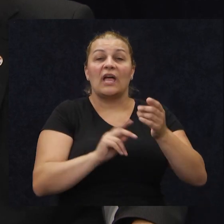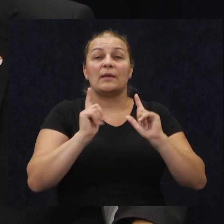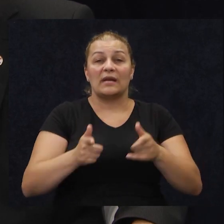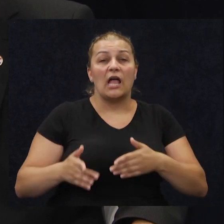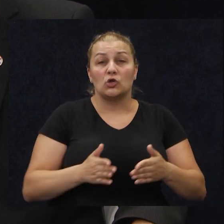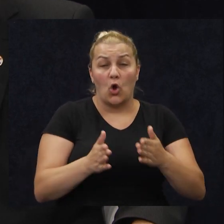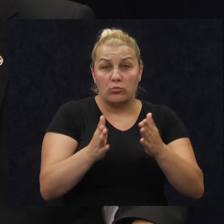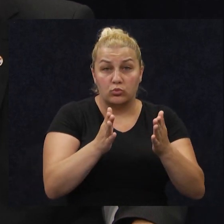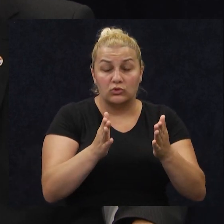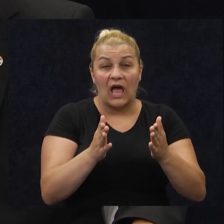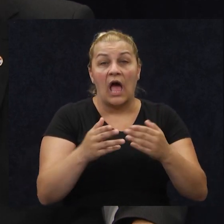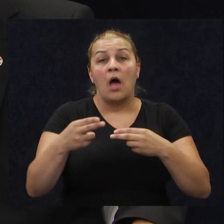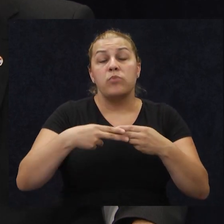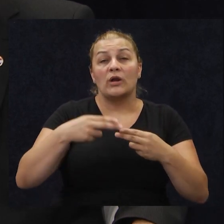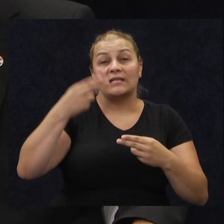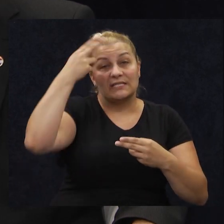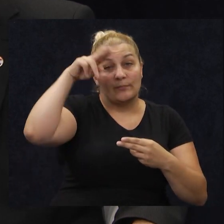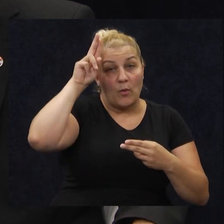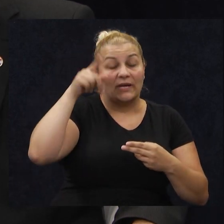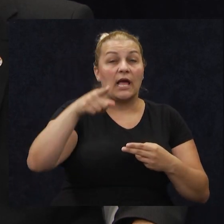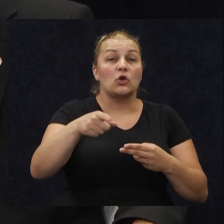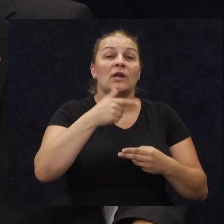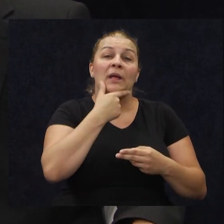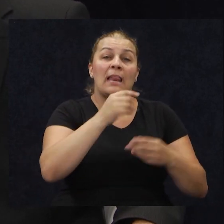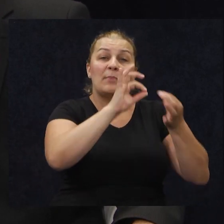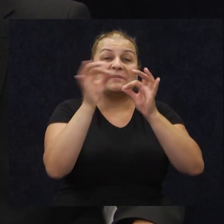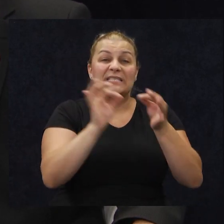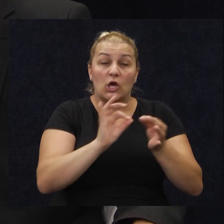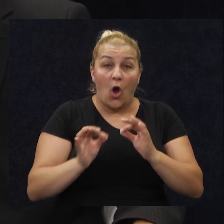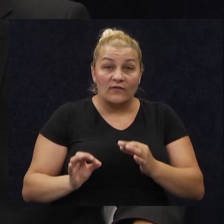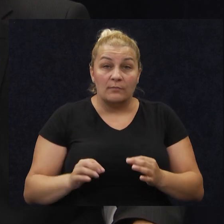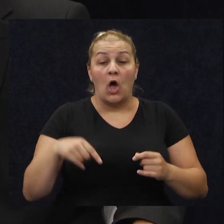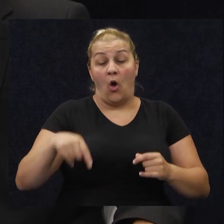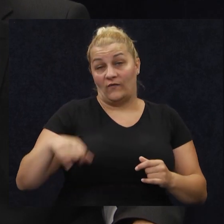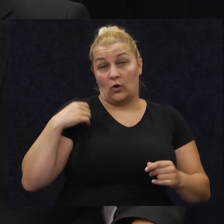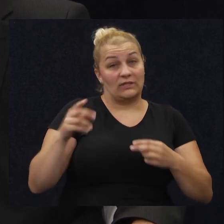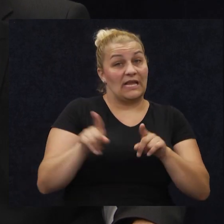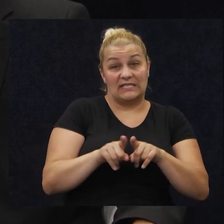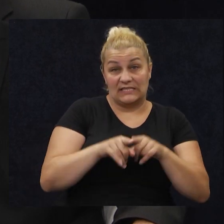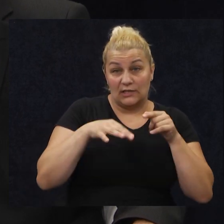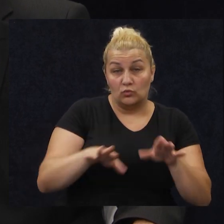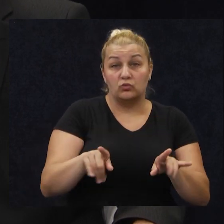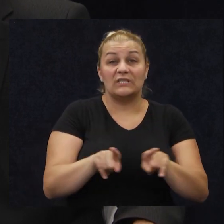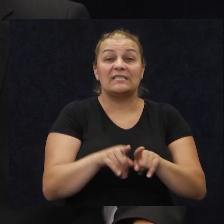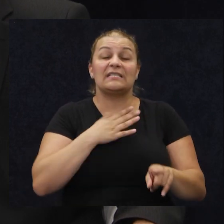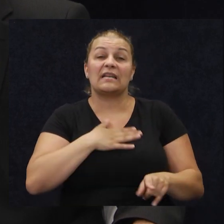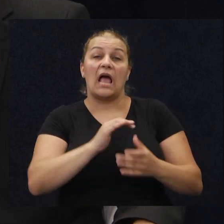povjesnicom pored spomenika i onim djeljivim stihovima. I ove godine gotovo isti ljudi, isti dragi prijatelji iz aslanstva grada,